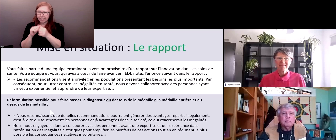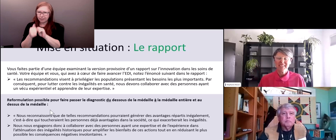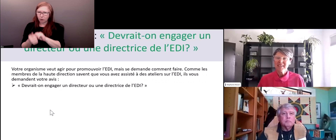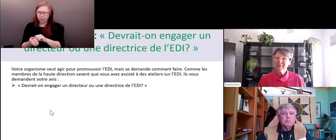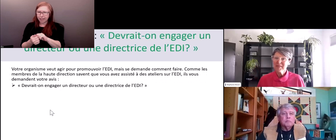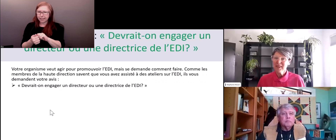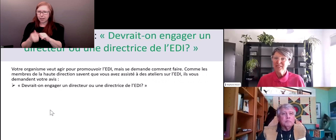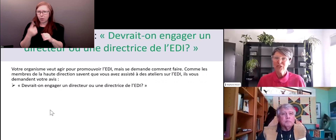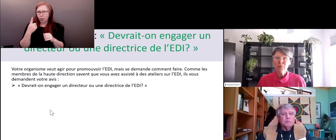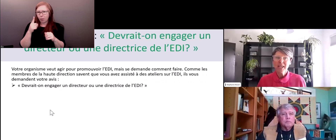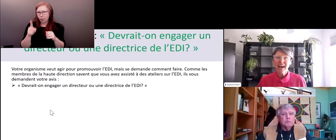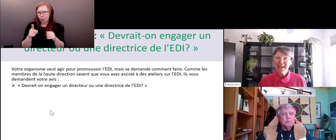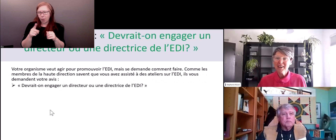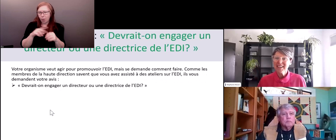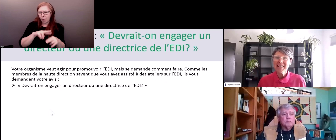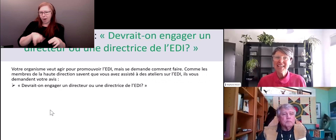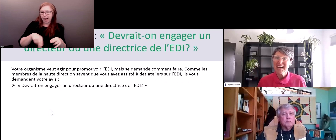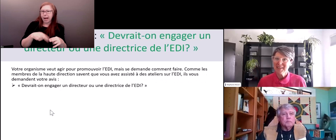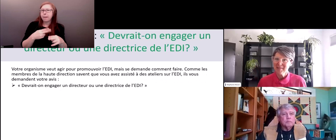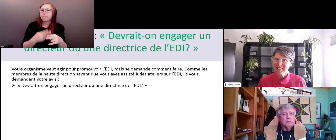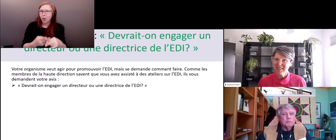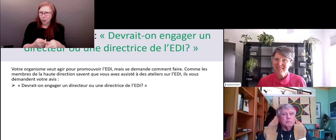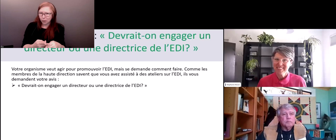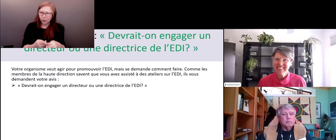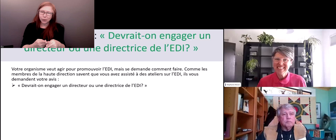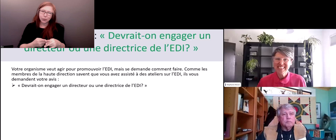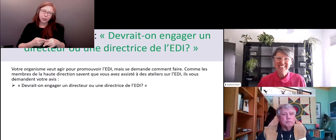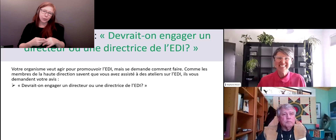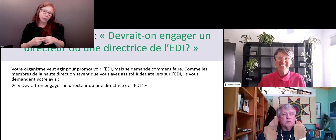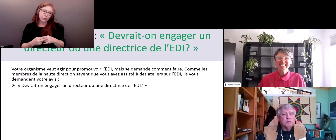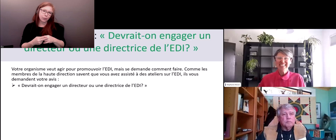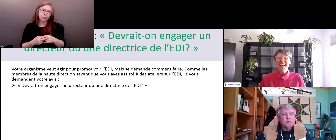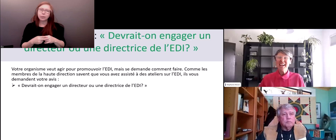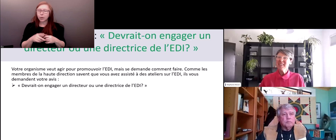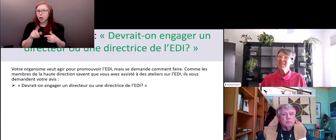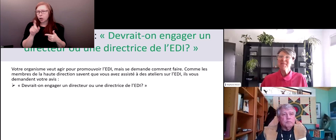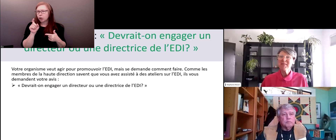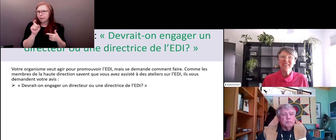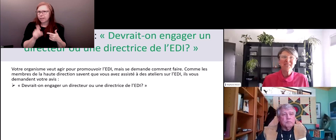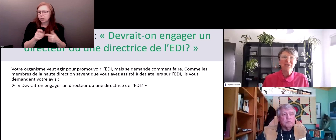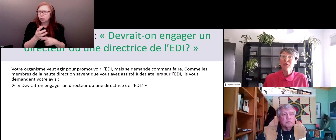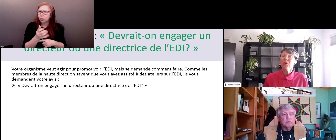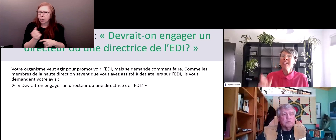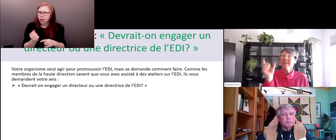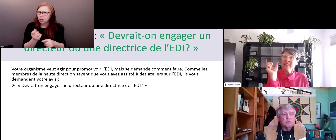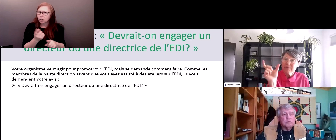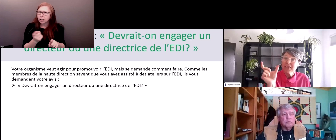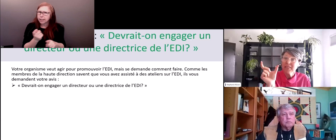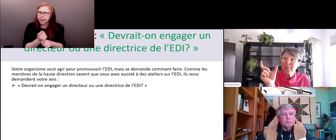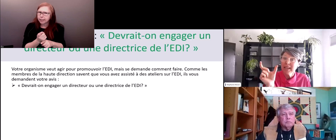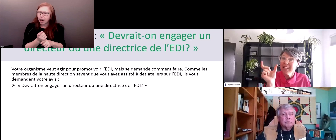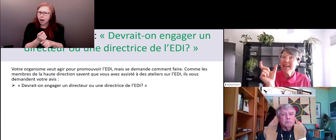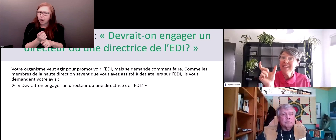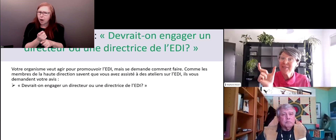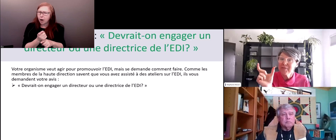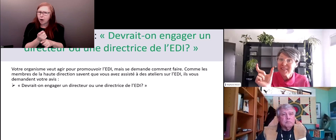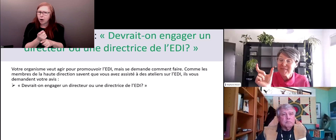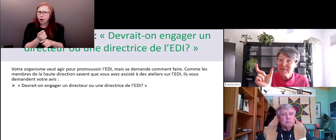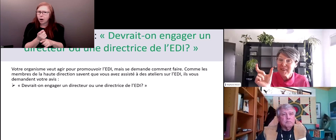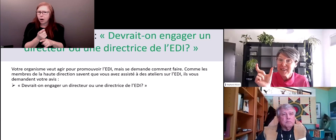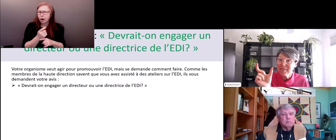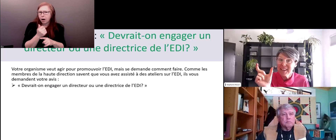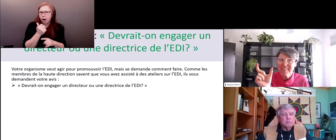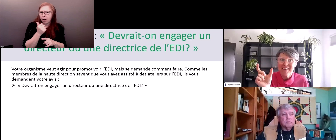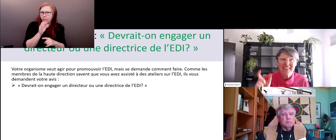donc voilà encore autre chose là il s'agit de titre devrait-on engager un directeur et une directrice de l